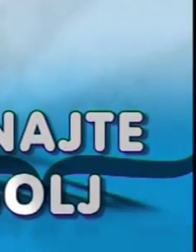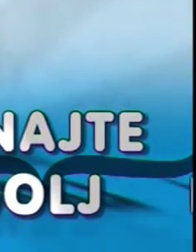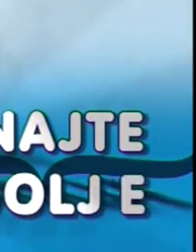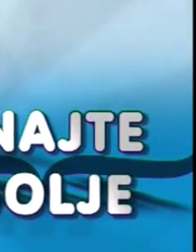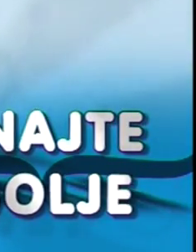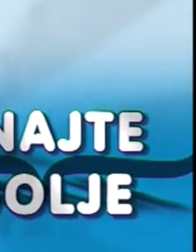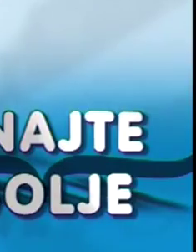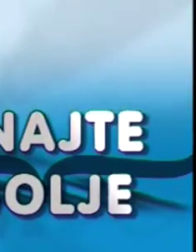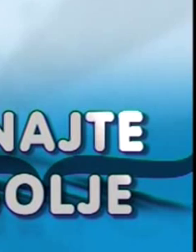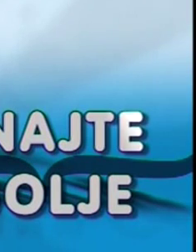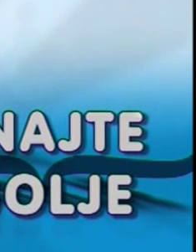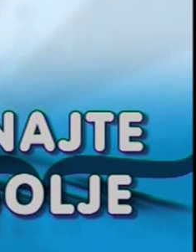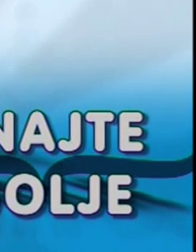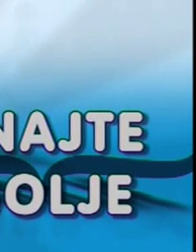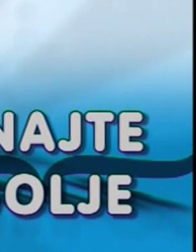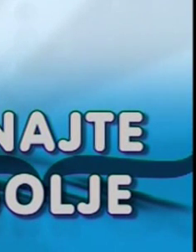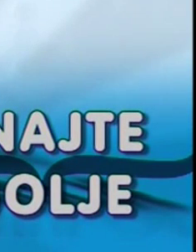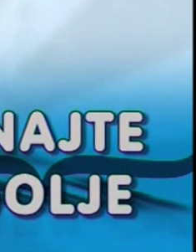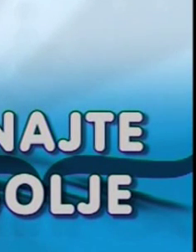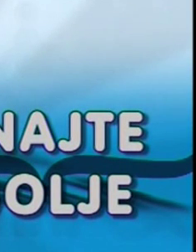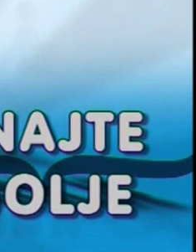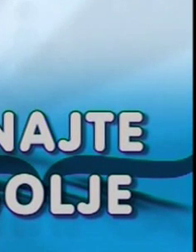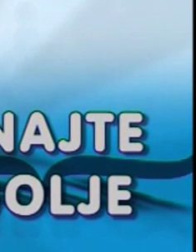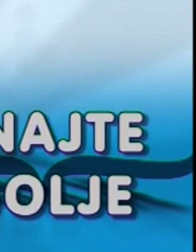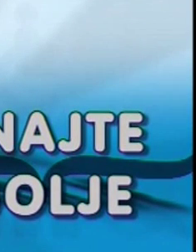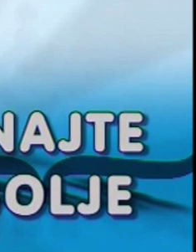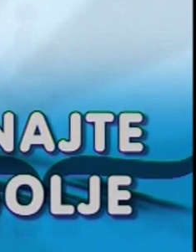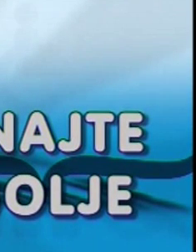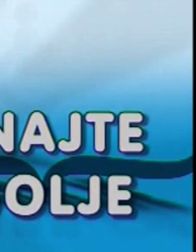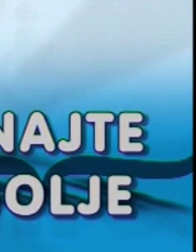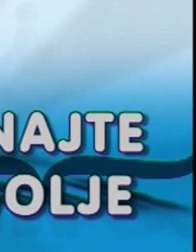Ostanite sa nama i upoznajte svijetu.